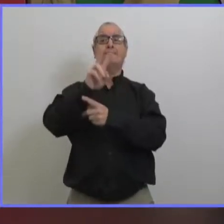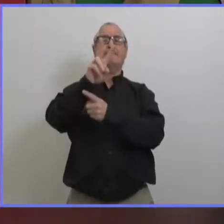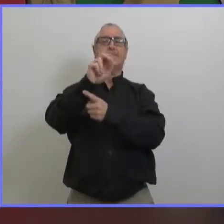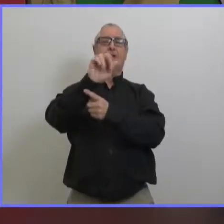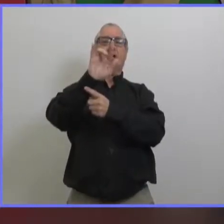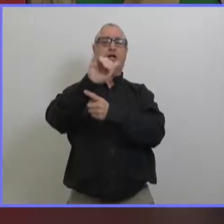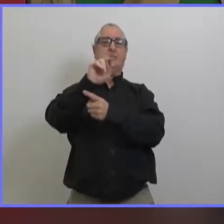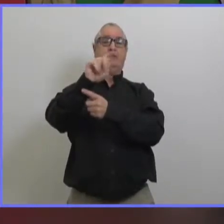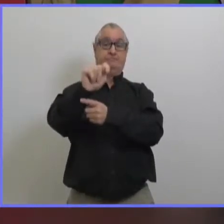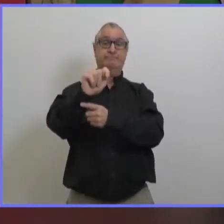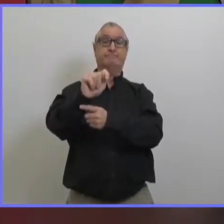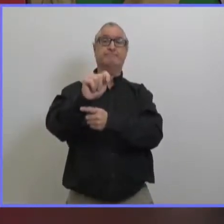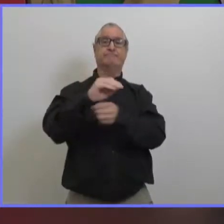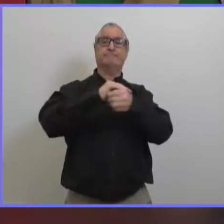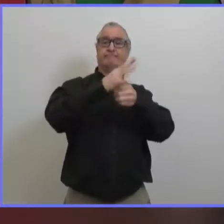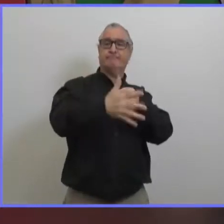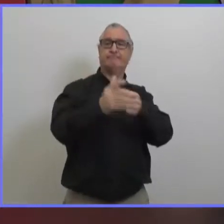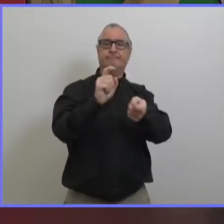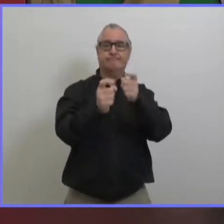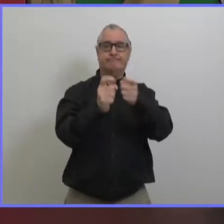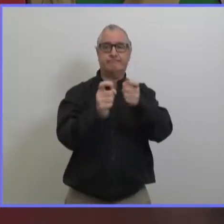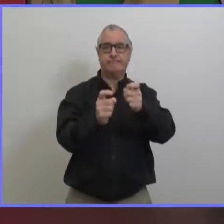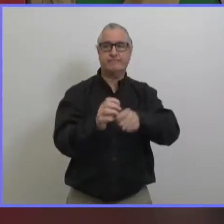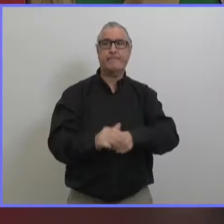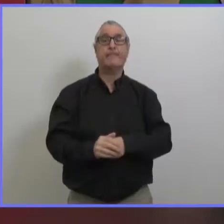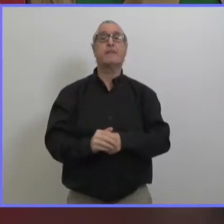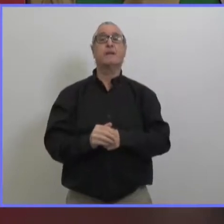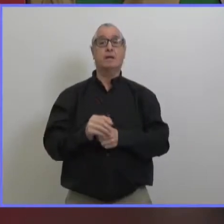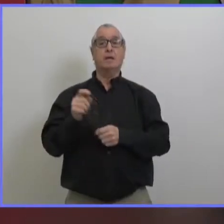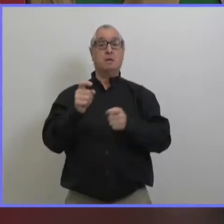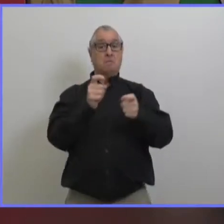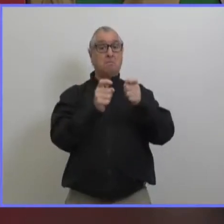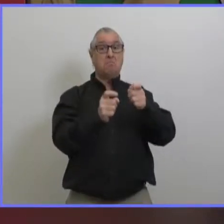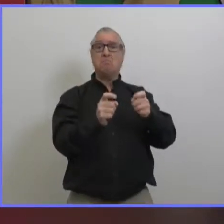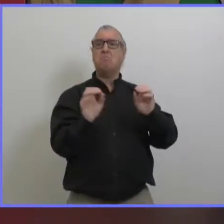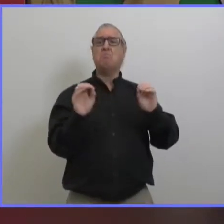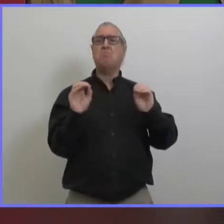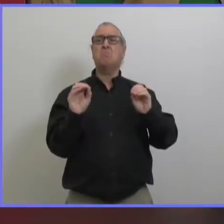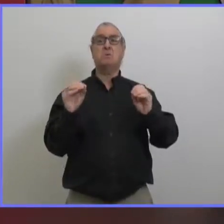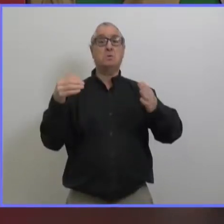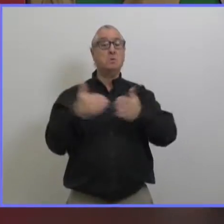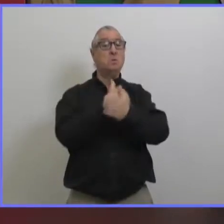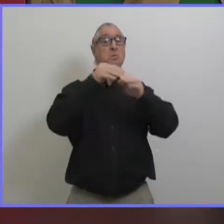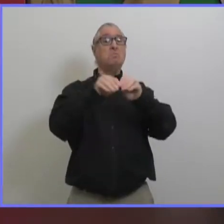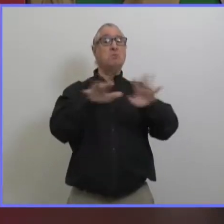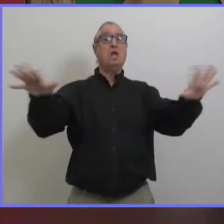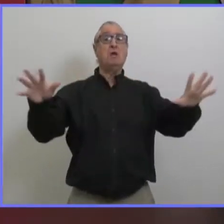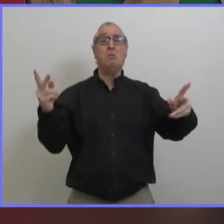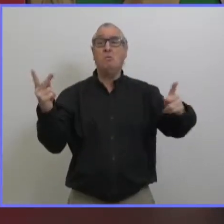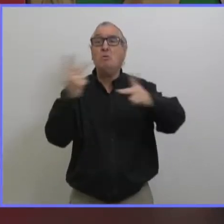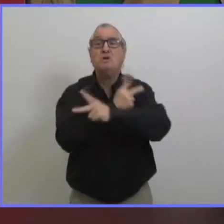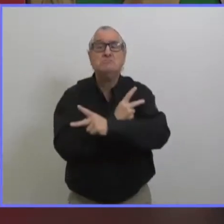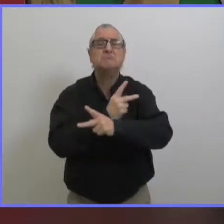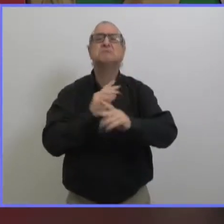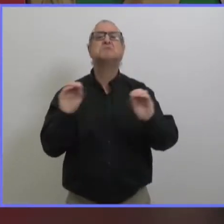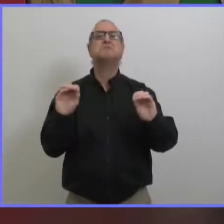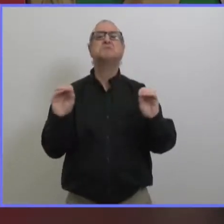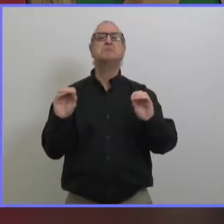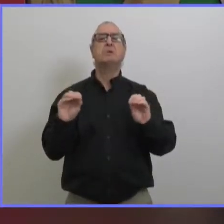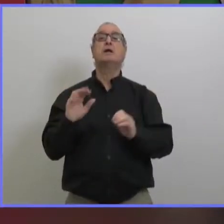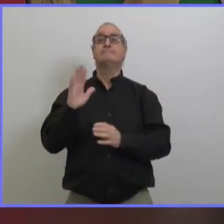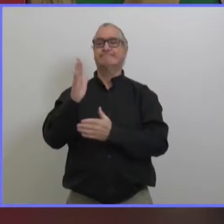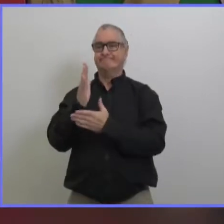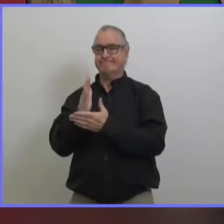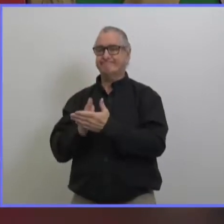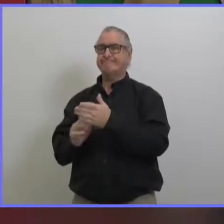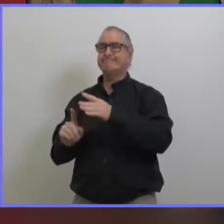présente pas de préoccupation au niveau clinique mais nous savons que certains peuvent mener à une transmission accrue ou possiblement à